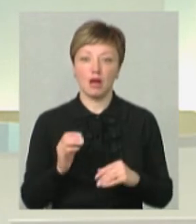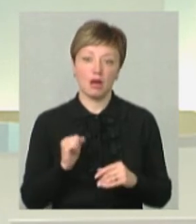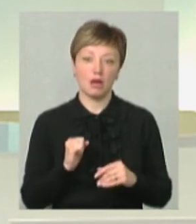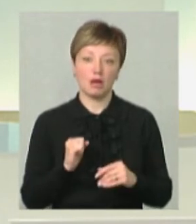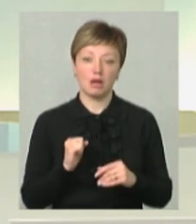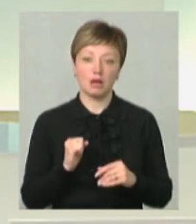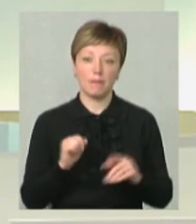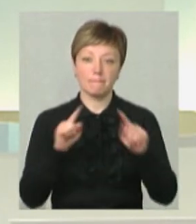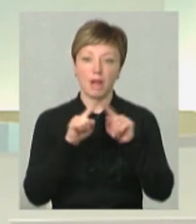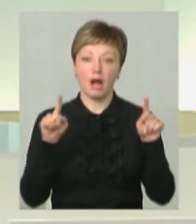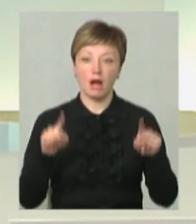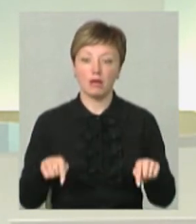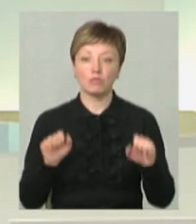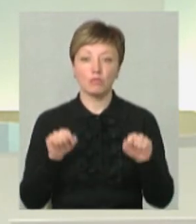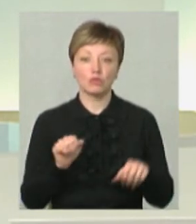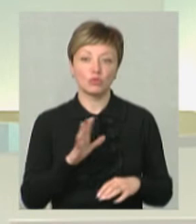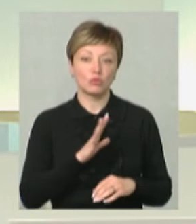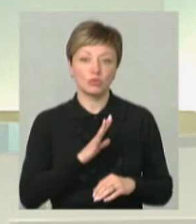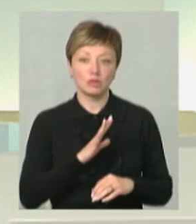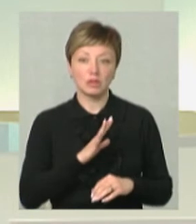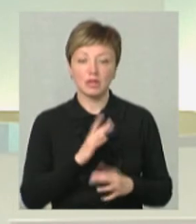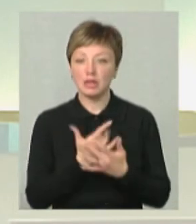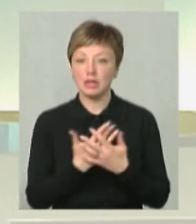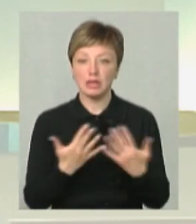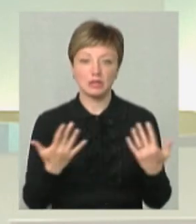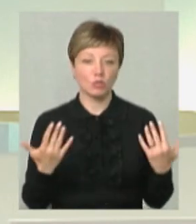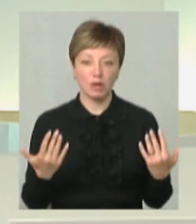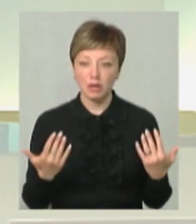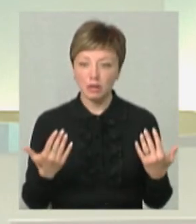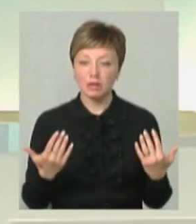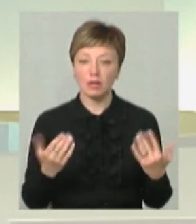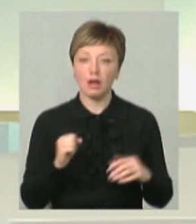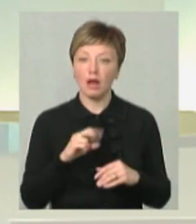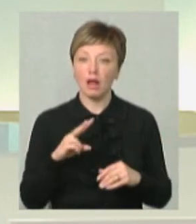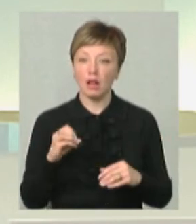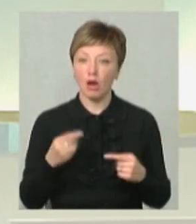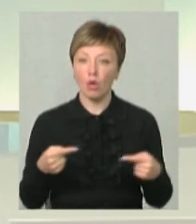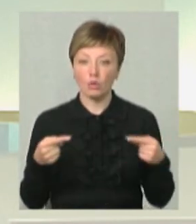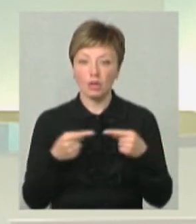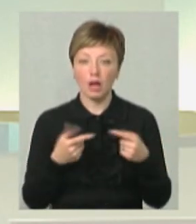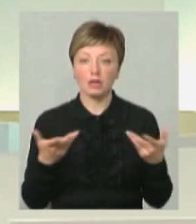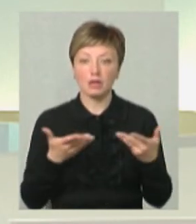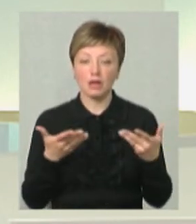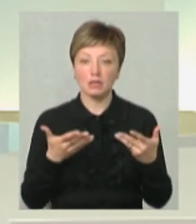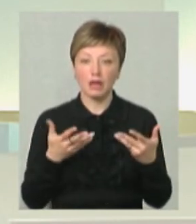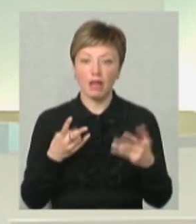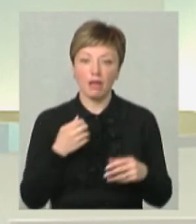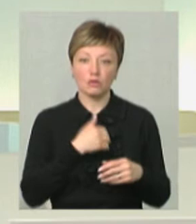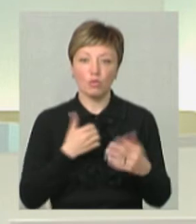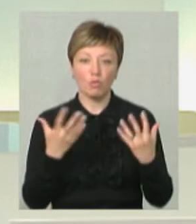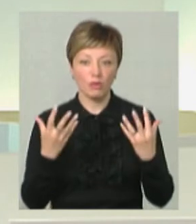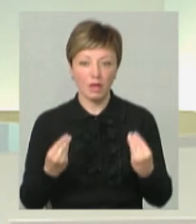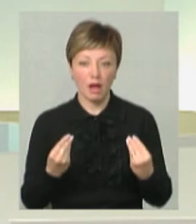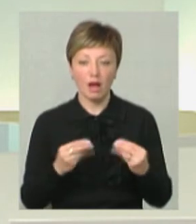А плакат, він може бути саме різноманітній, але конкретно якийсь такий на злобу дня.